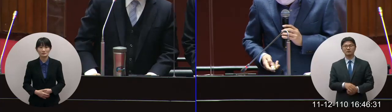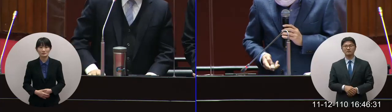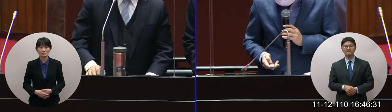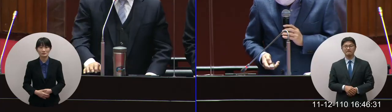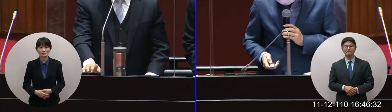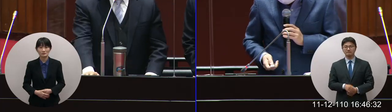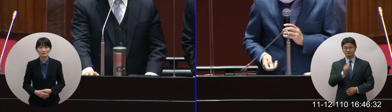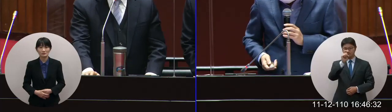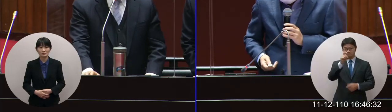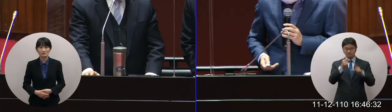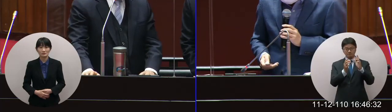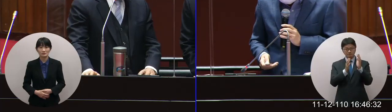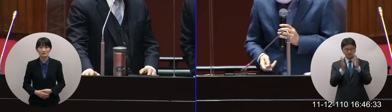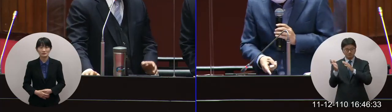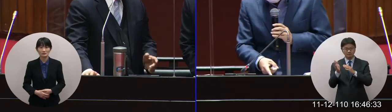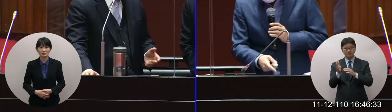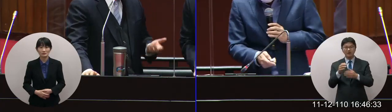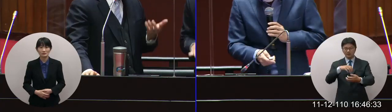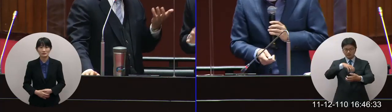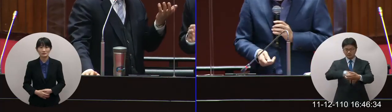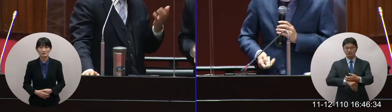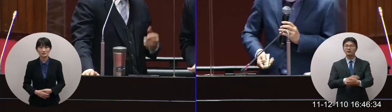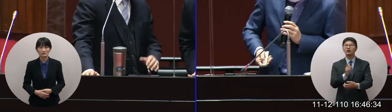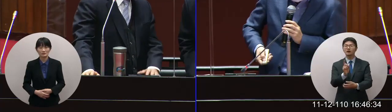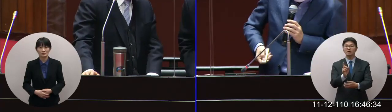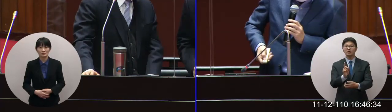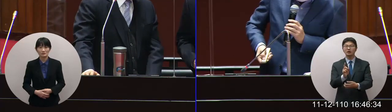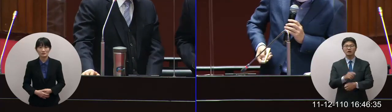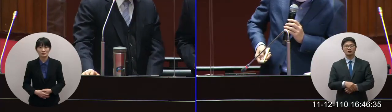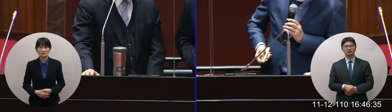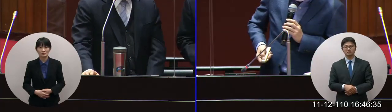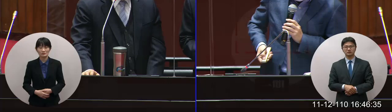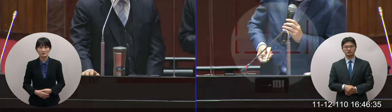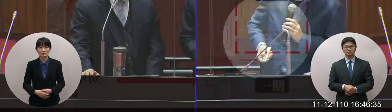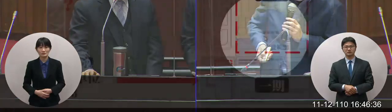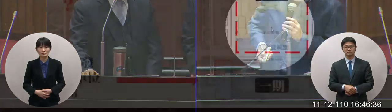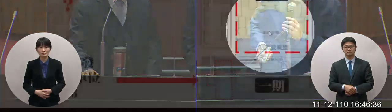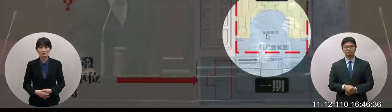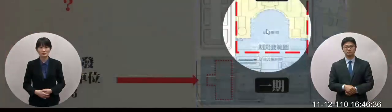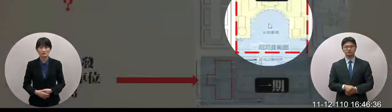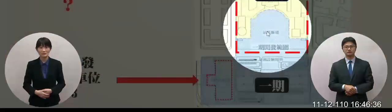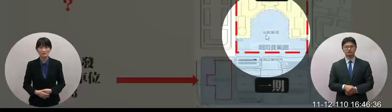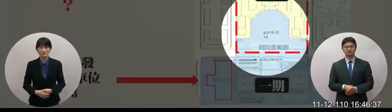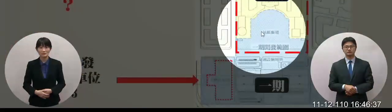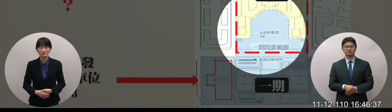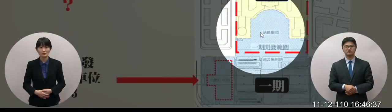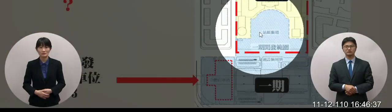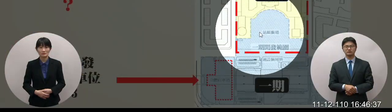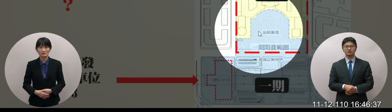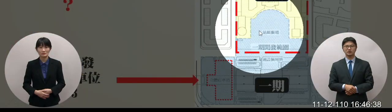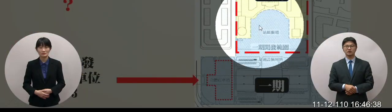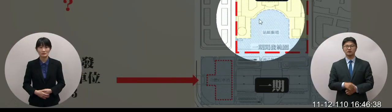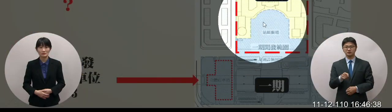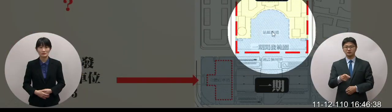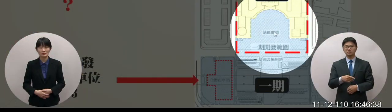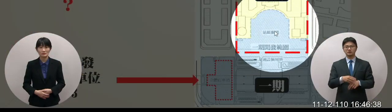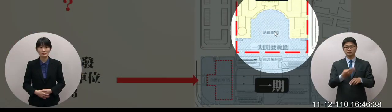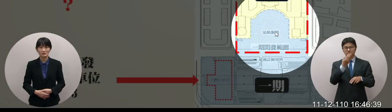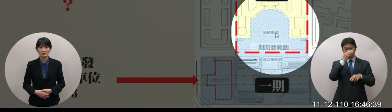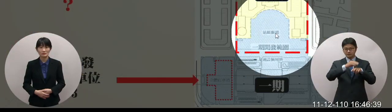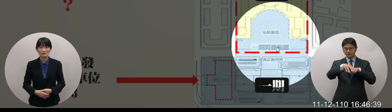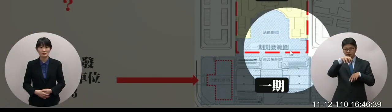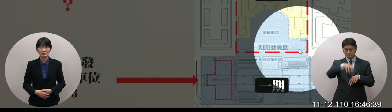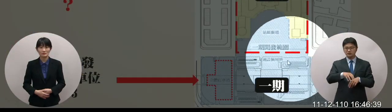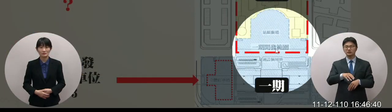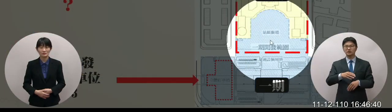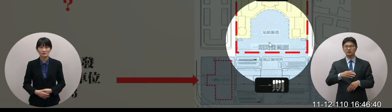這10公頃你還包括了什麼你還包括了這叫做戰前廣場所以院長你一定要聽